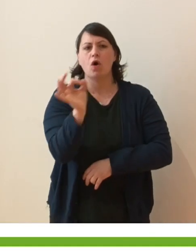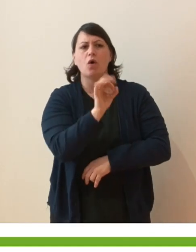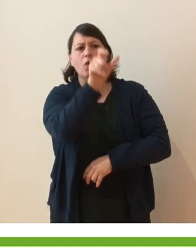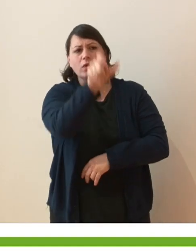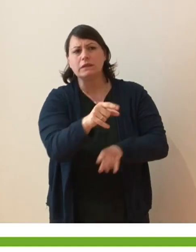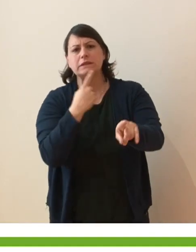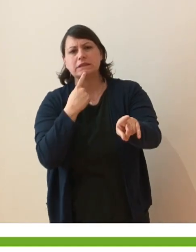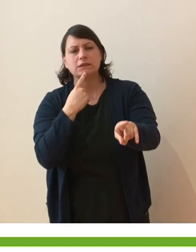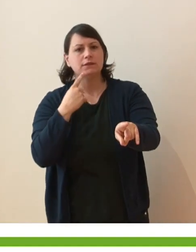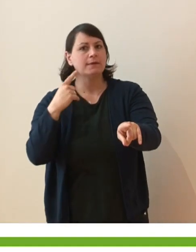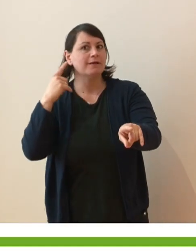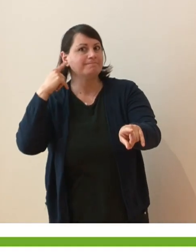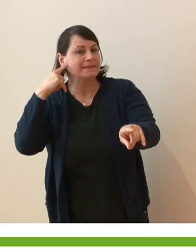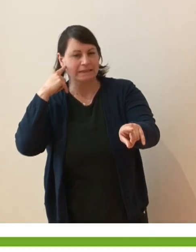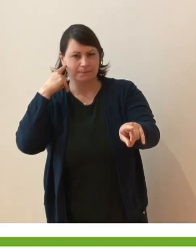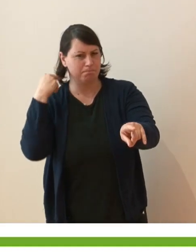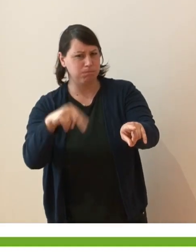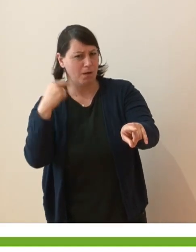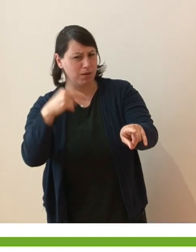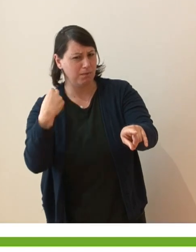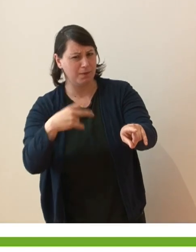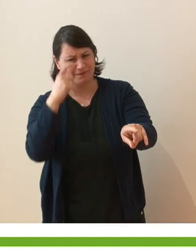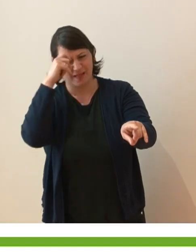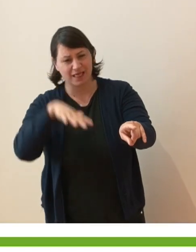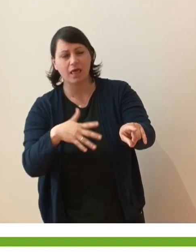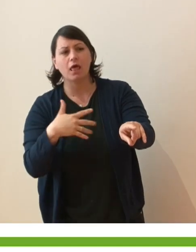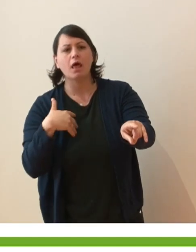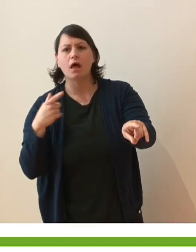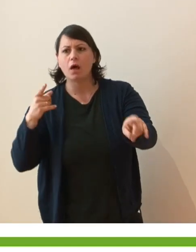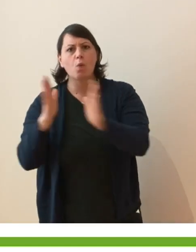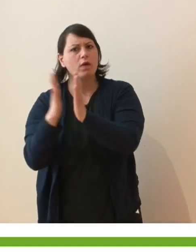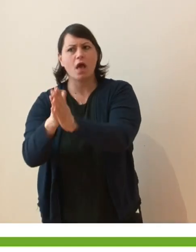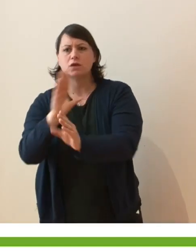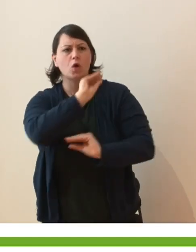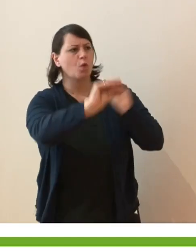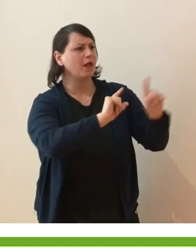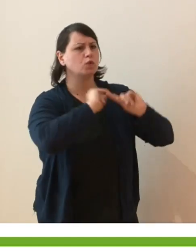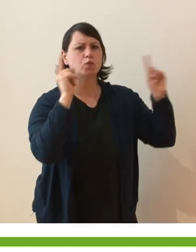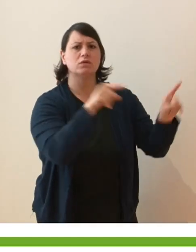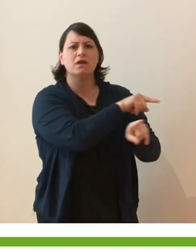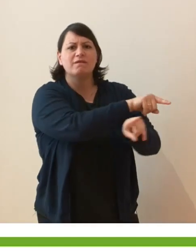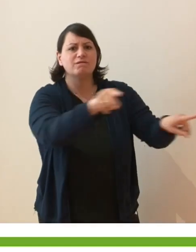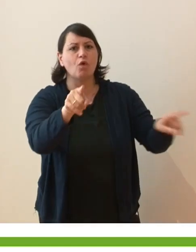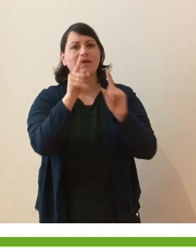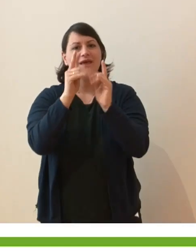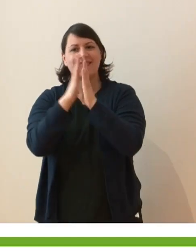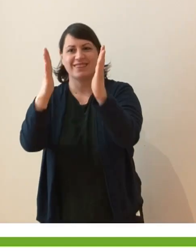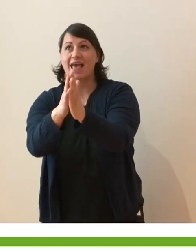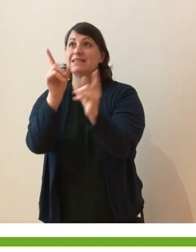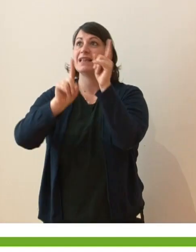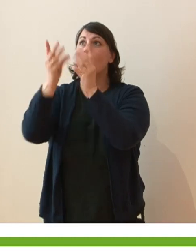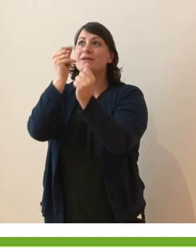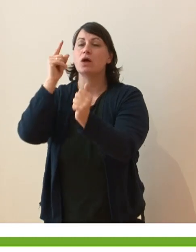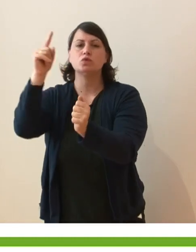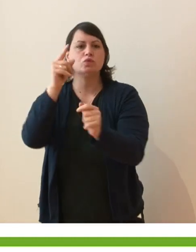fatica di ascoltare con le orecchie che cosa vedete, del mistero di Dio e della Chiesa che noi non riusciamo a vedere, che